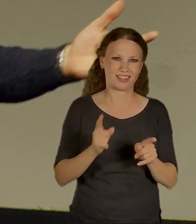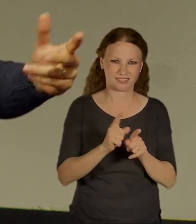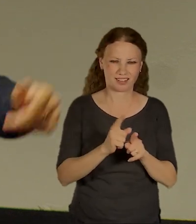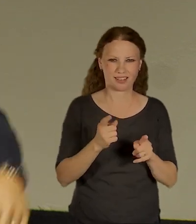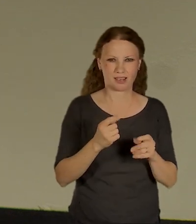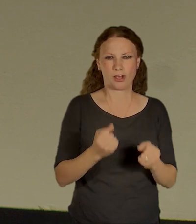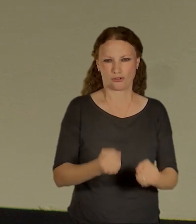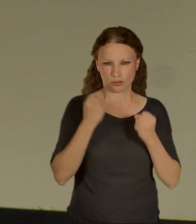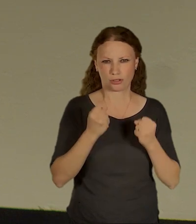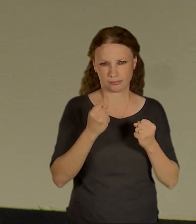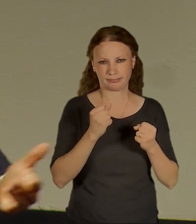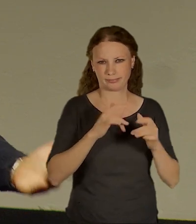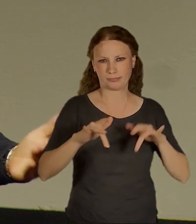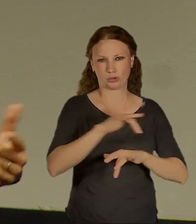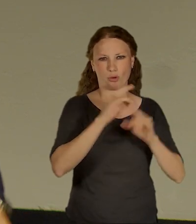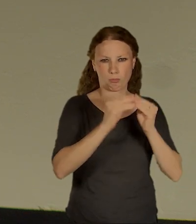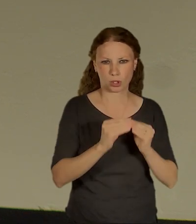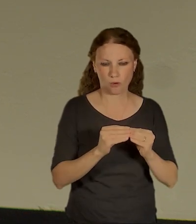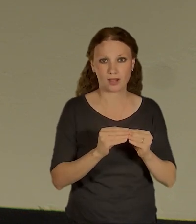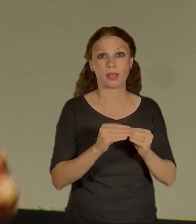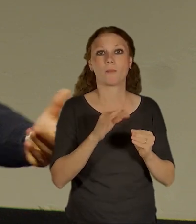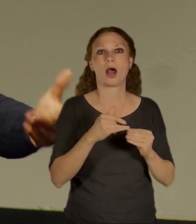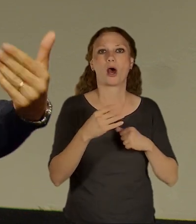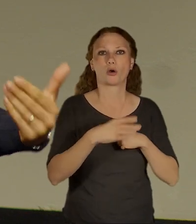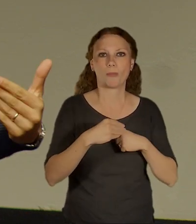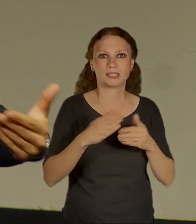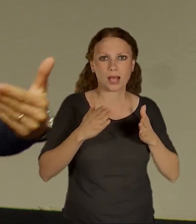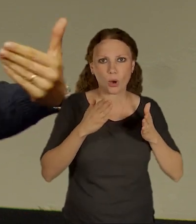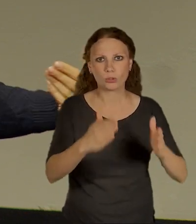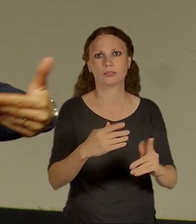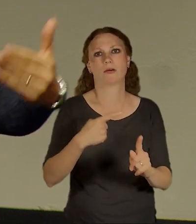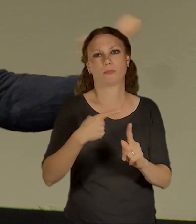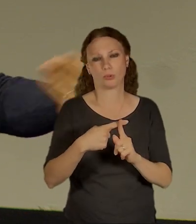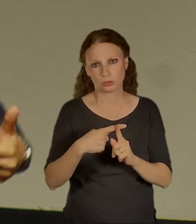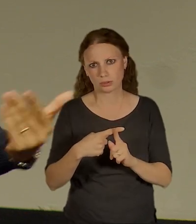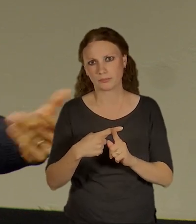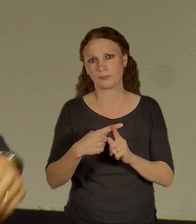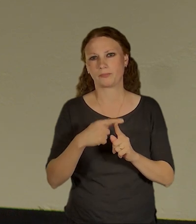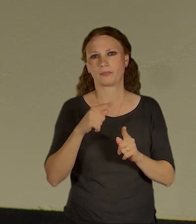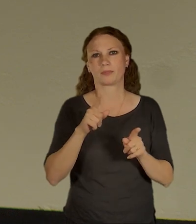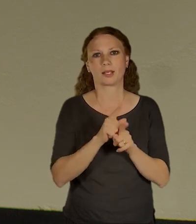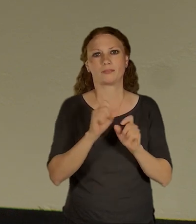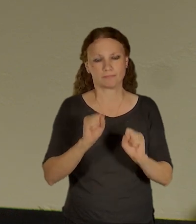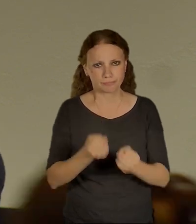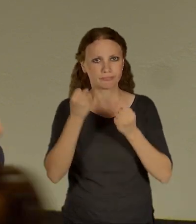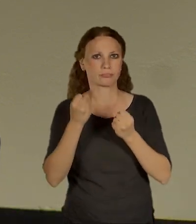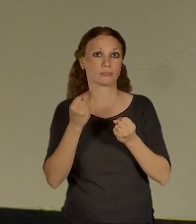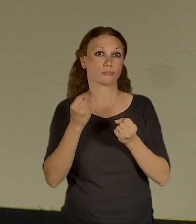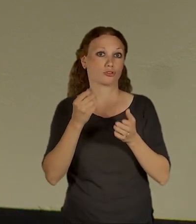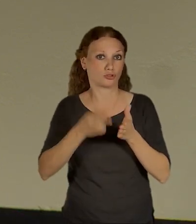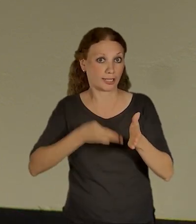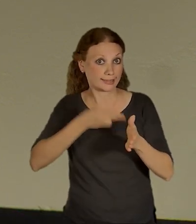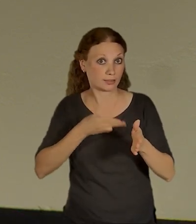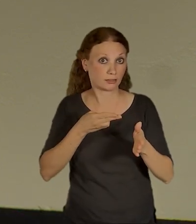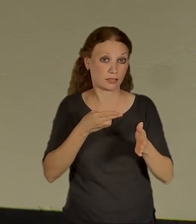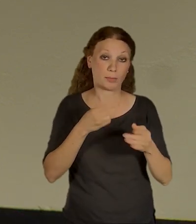a na Rajské zahradě vzniká nová zastávka železnice. To znamená, že my jsme tam velice blízko i přestupu na tu železnici. Byl tam docela